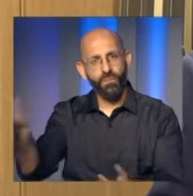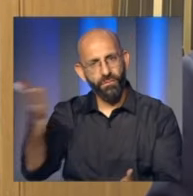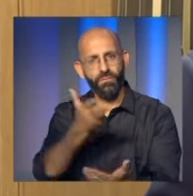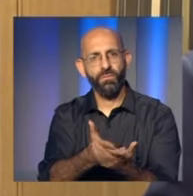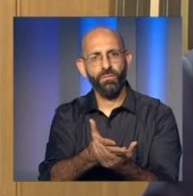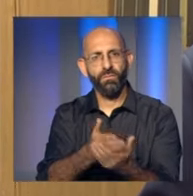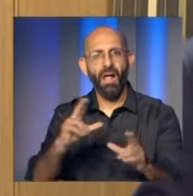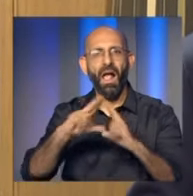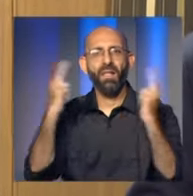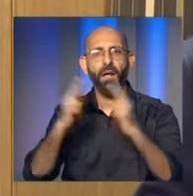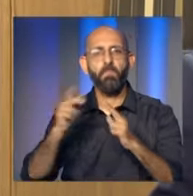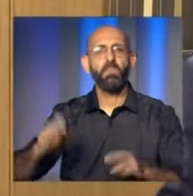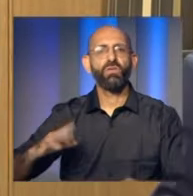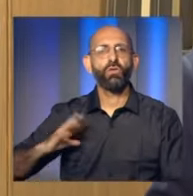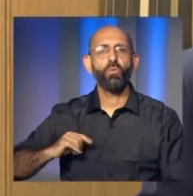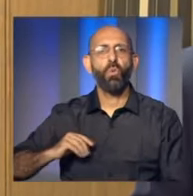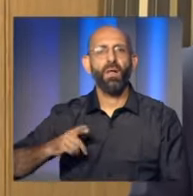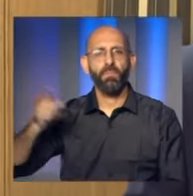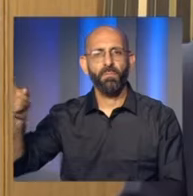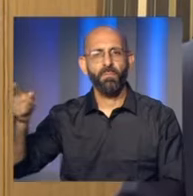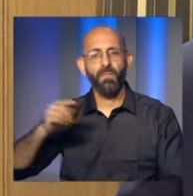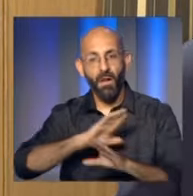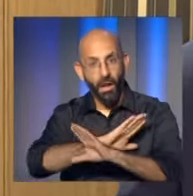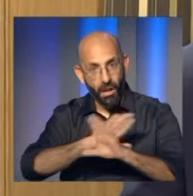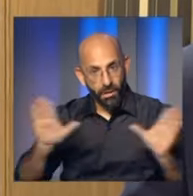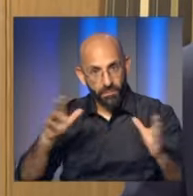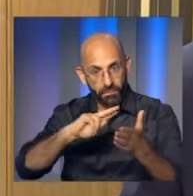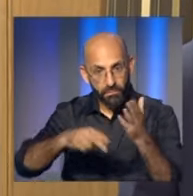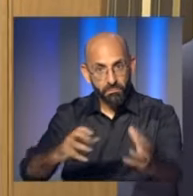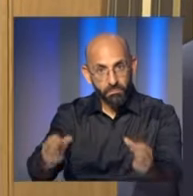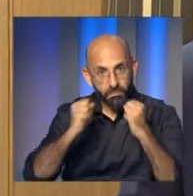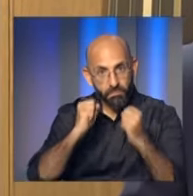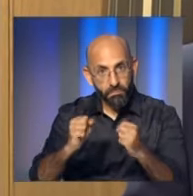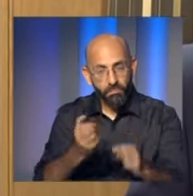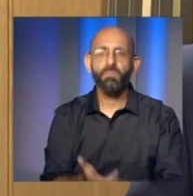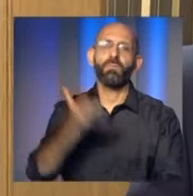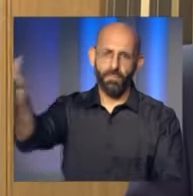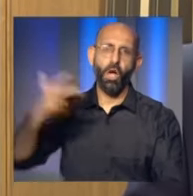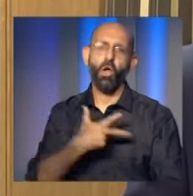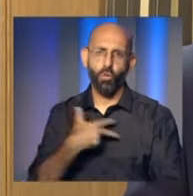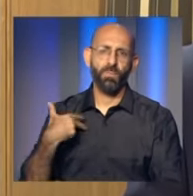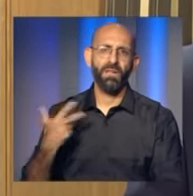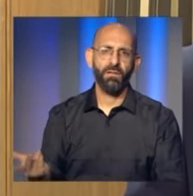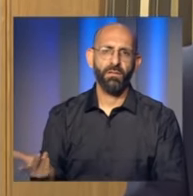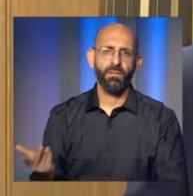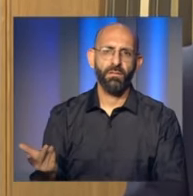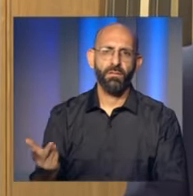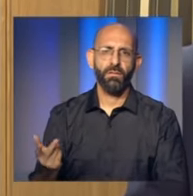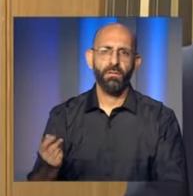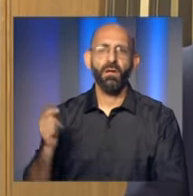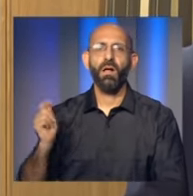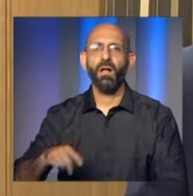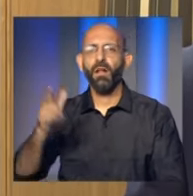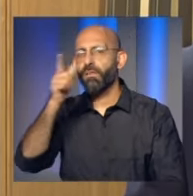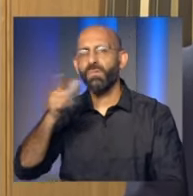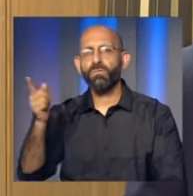إلى اللجنة بعد وهو بانتظار بعض الملاحظات يمكن أن ارتأت هيئة